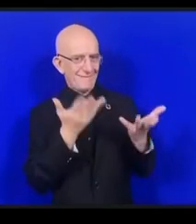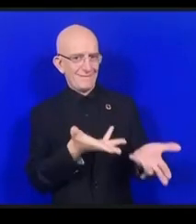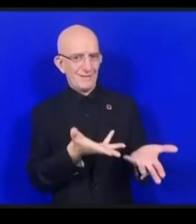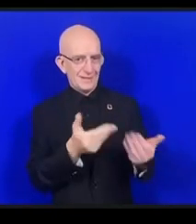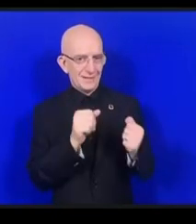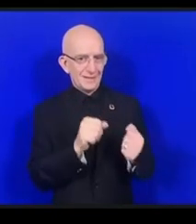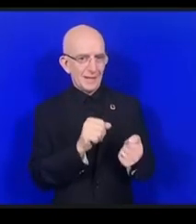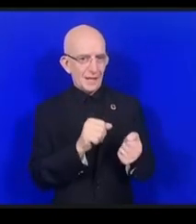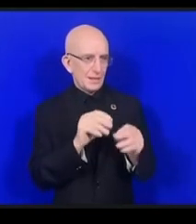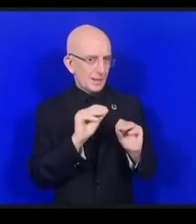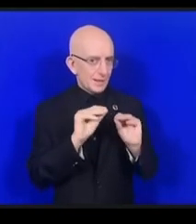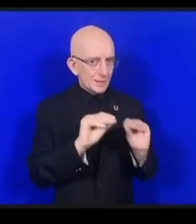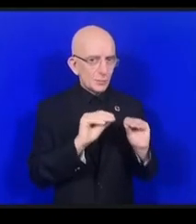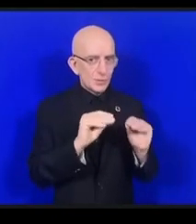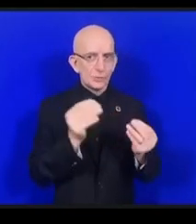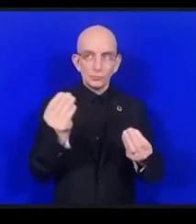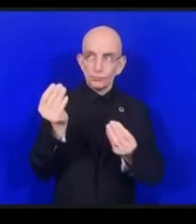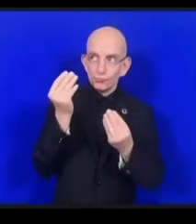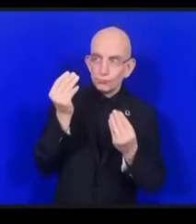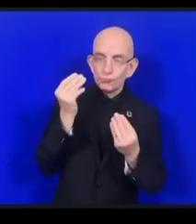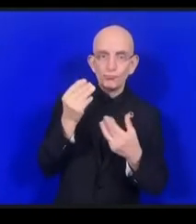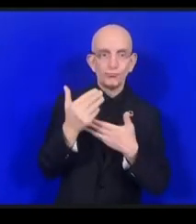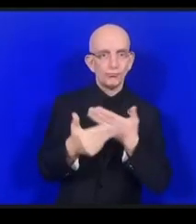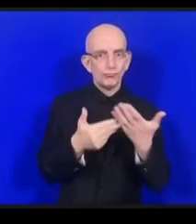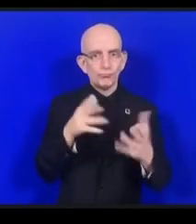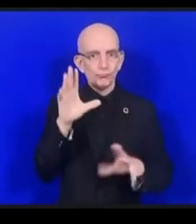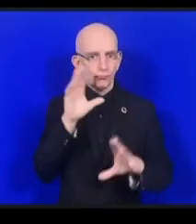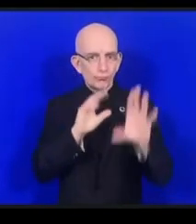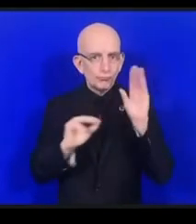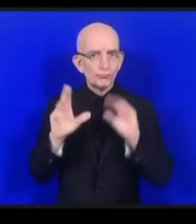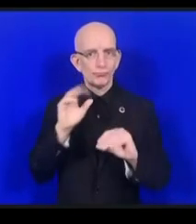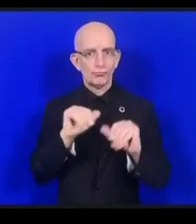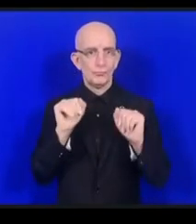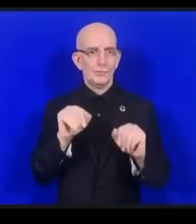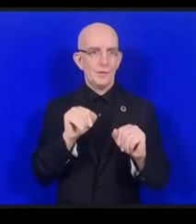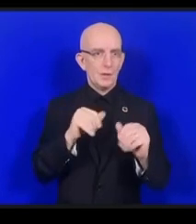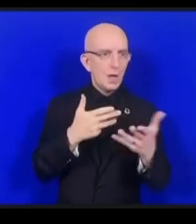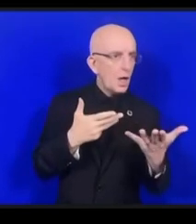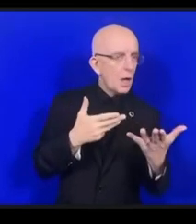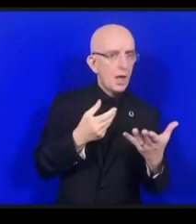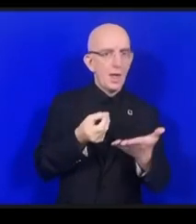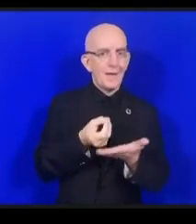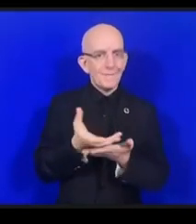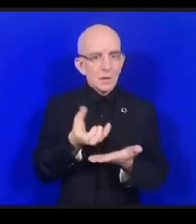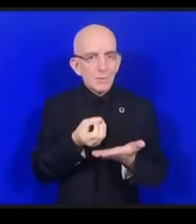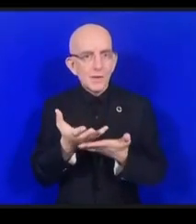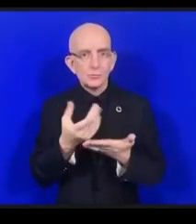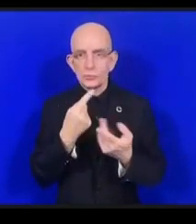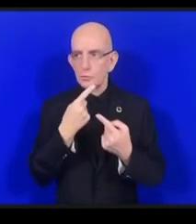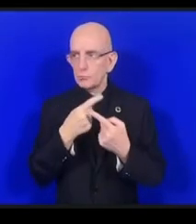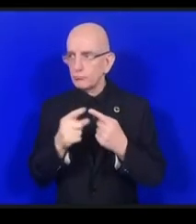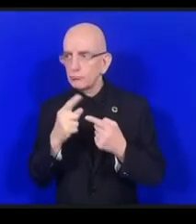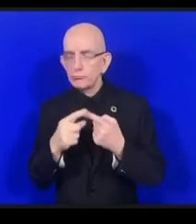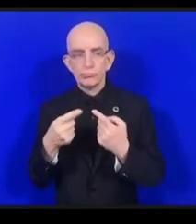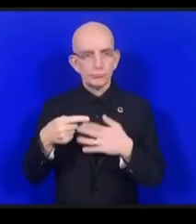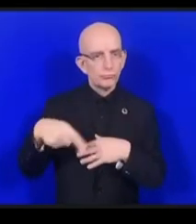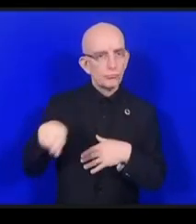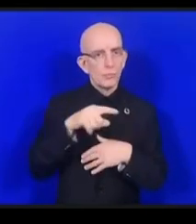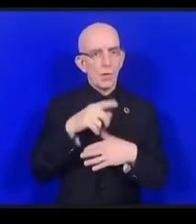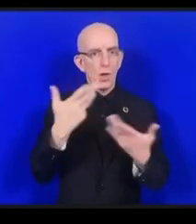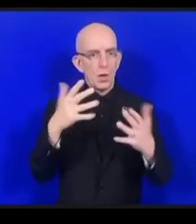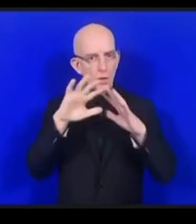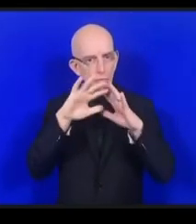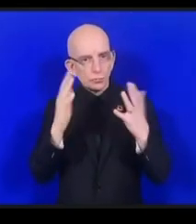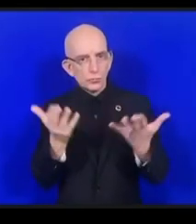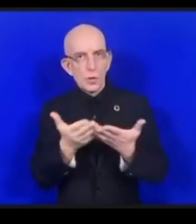à avoir accès à des informations sur les questions du monde